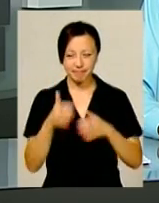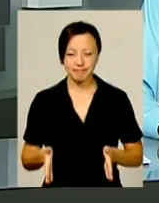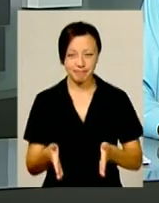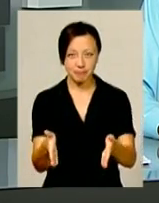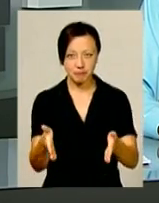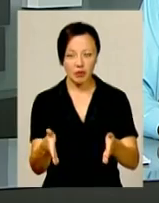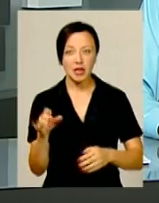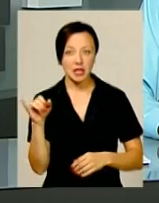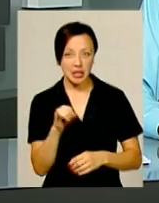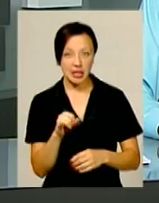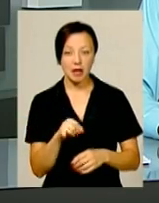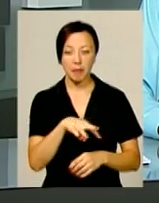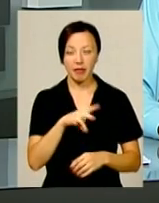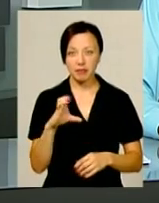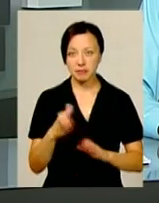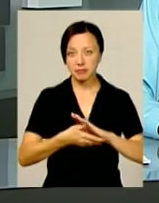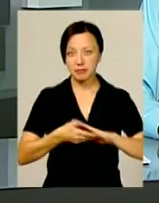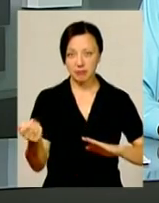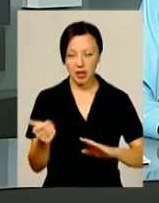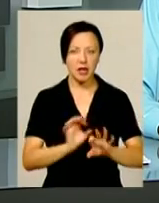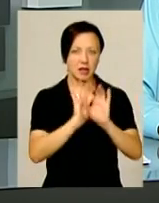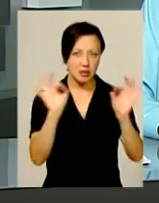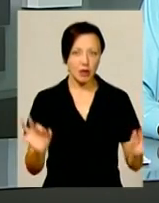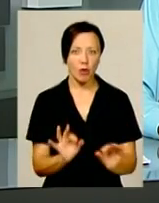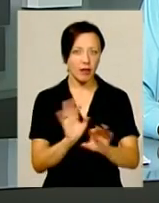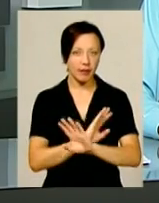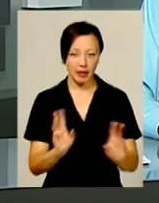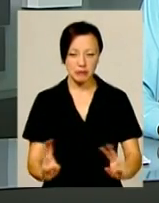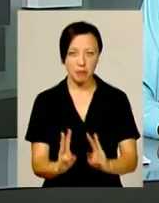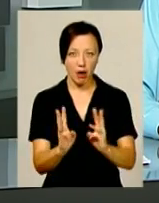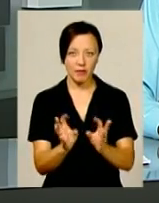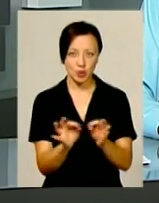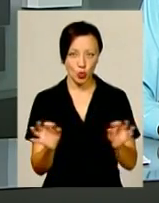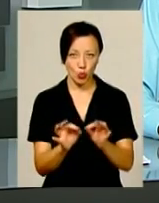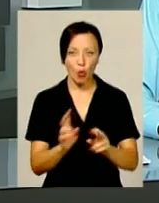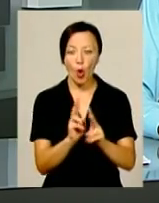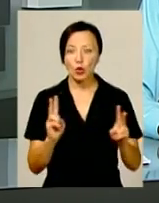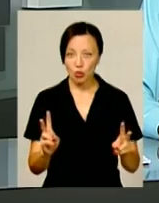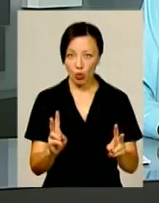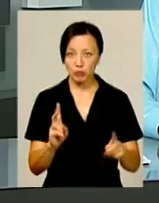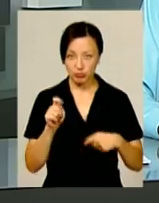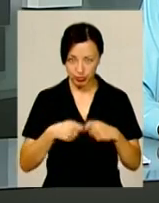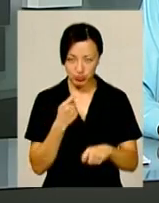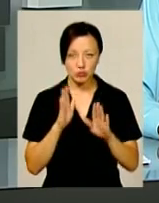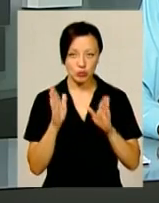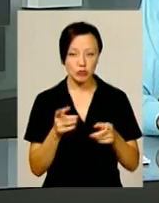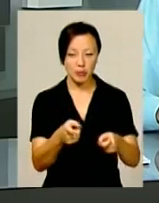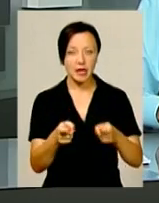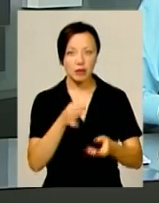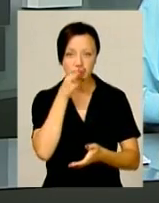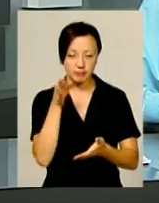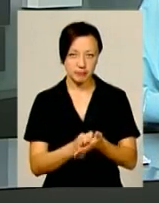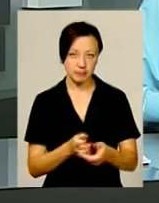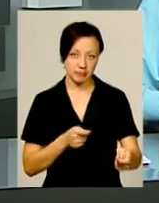автошляхах. Тож надзвичайники закликають ні в якому разі не спалювати стерню. Ті ж, хто ослухається, будуть притягнуті